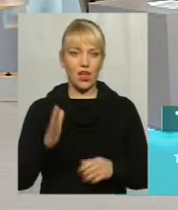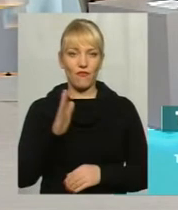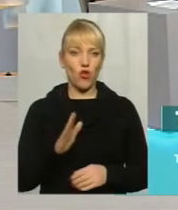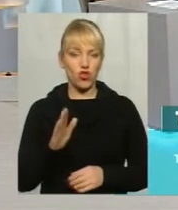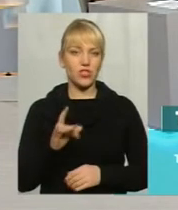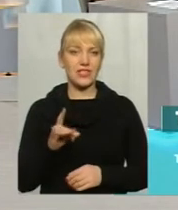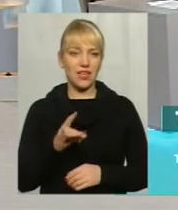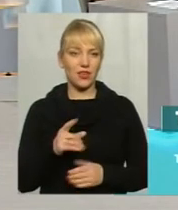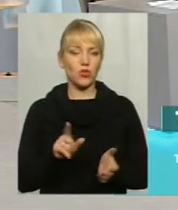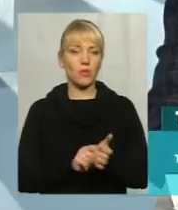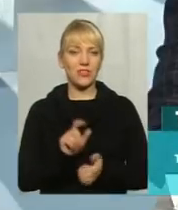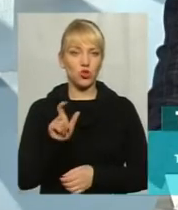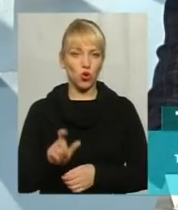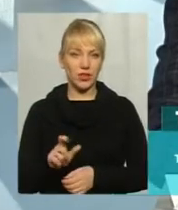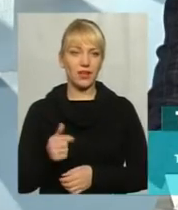Пенсіонер.